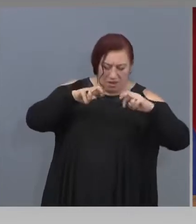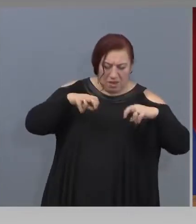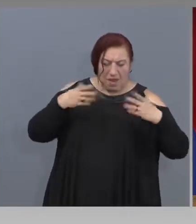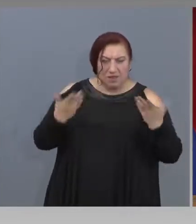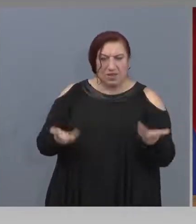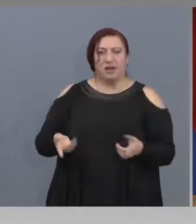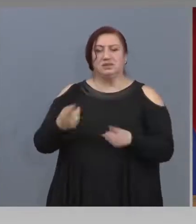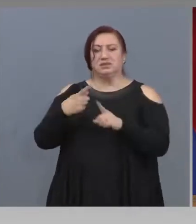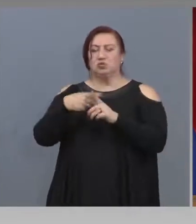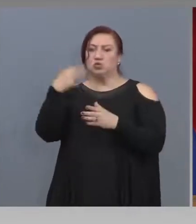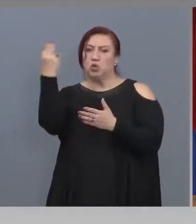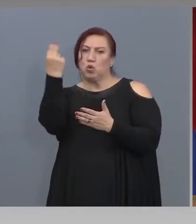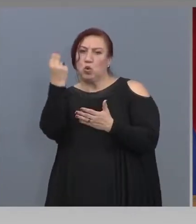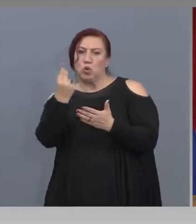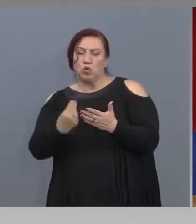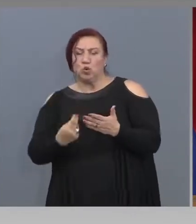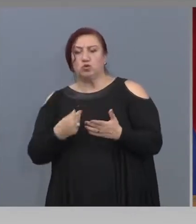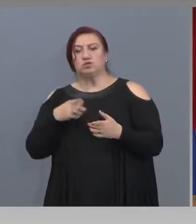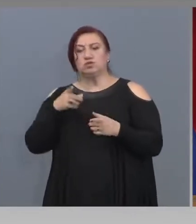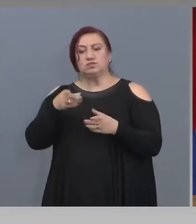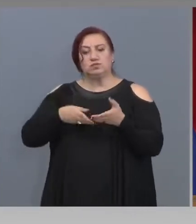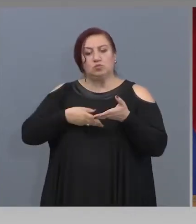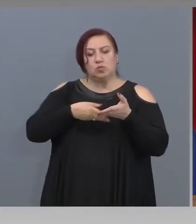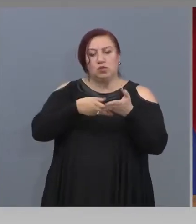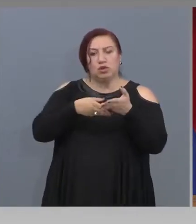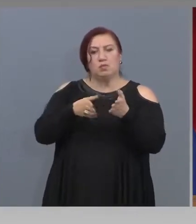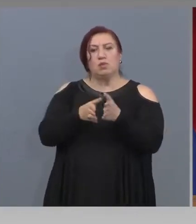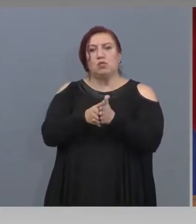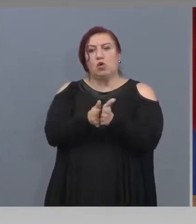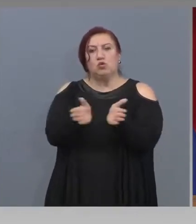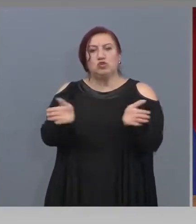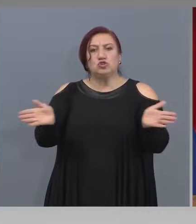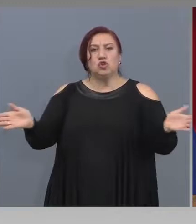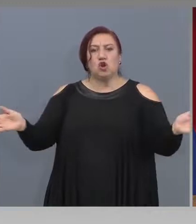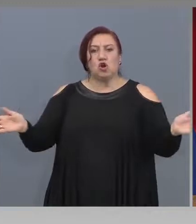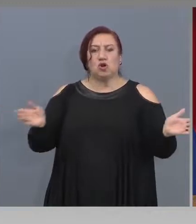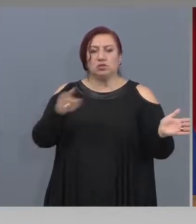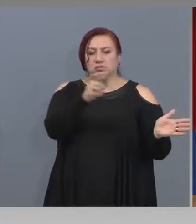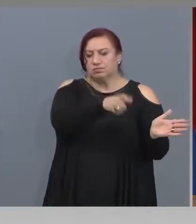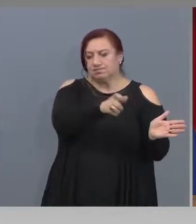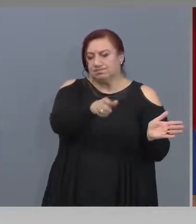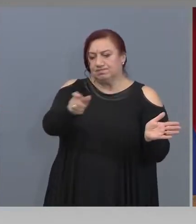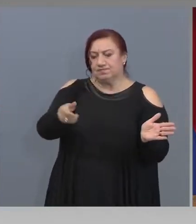художници и там се подкрепя в един много широк спектър.